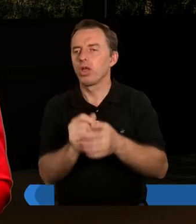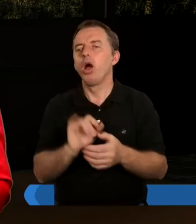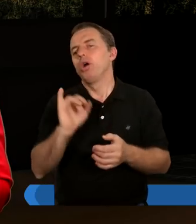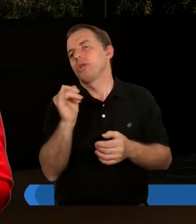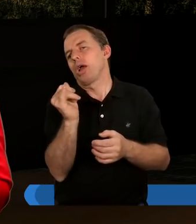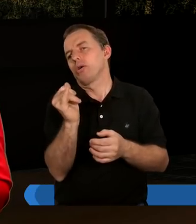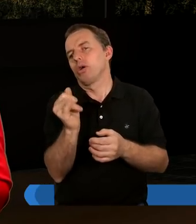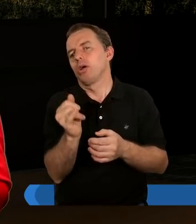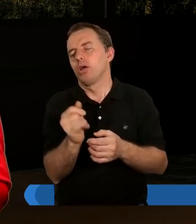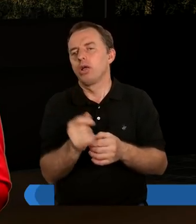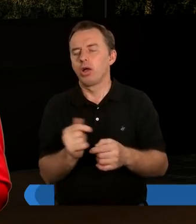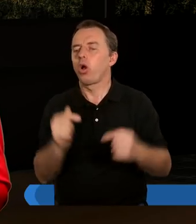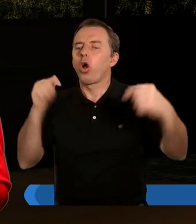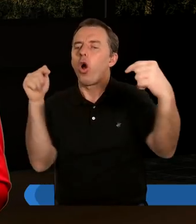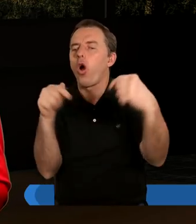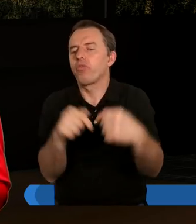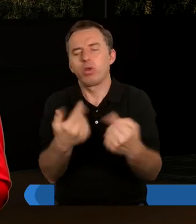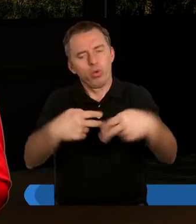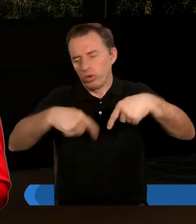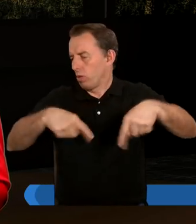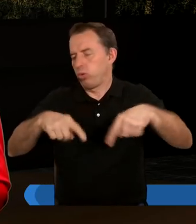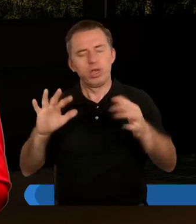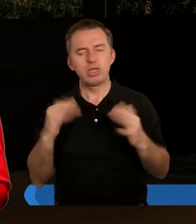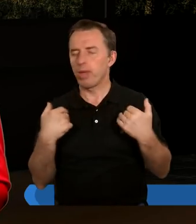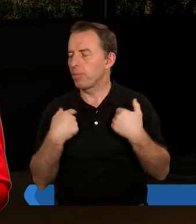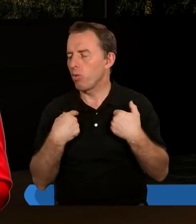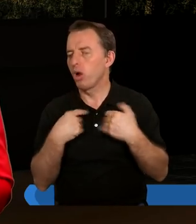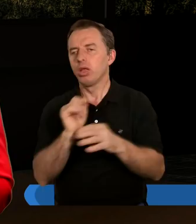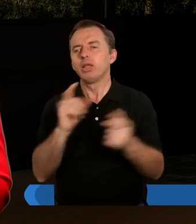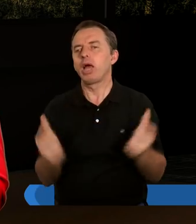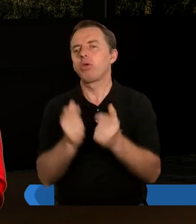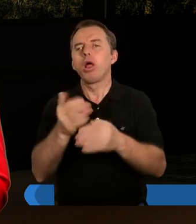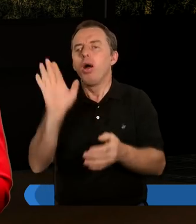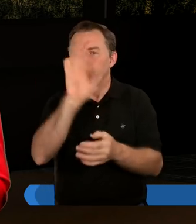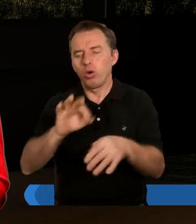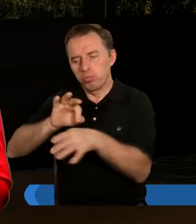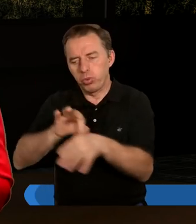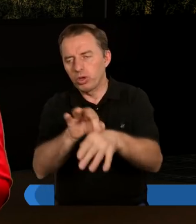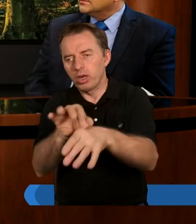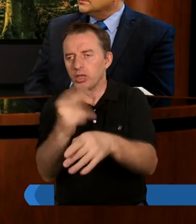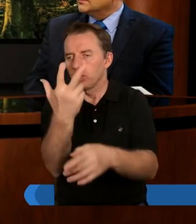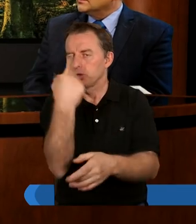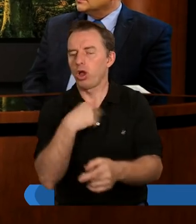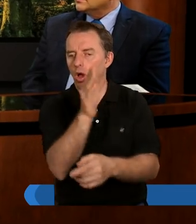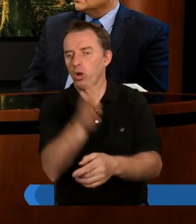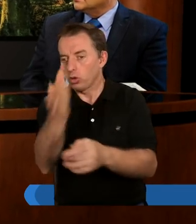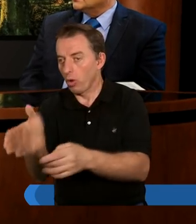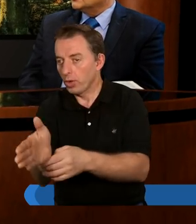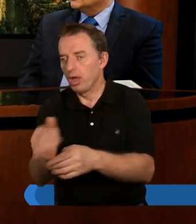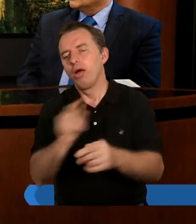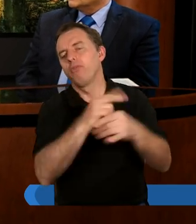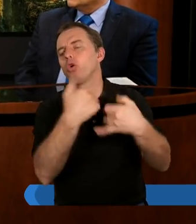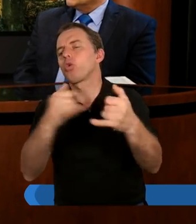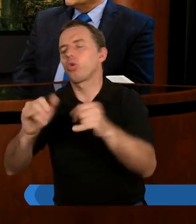o jakimś zakorzałym konflikcie i jakimś drążeniu tego. Bóg pokierował te trzy osoby w jakiś